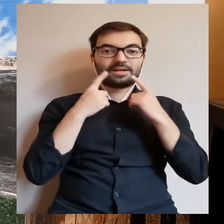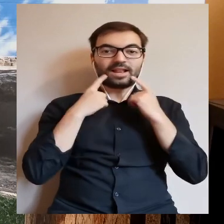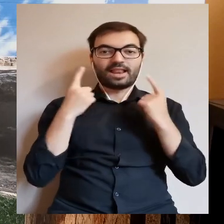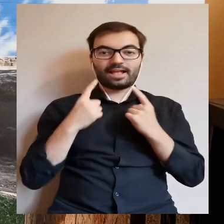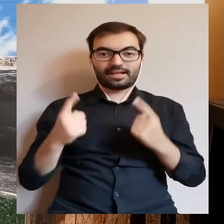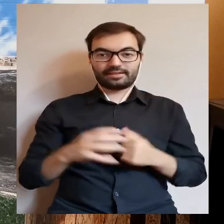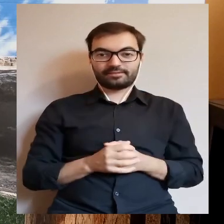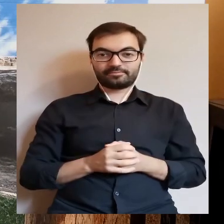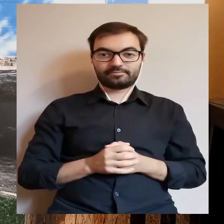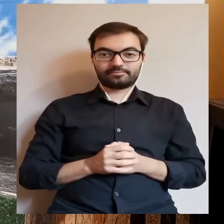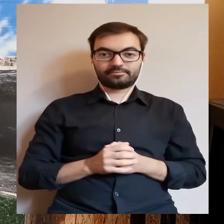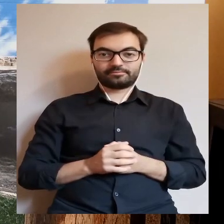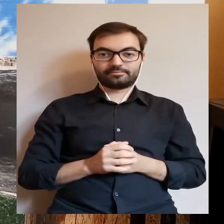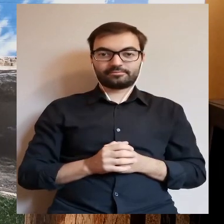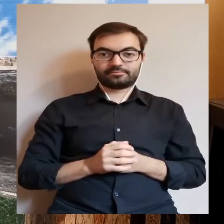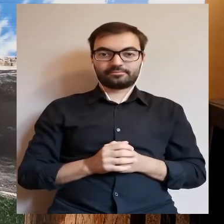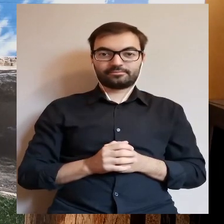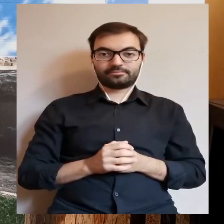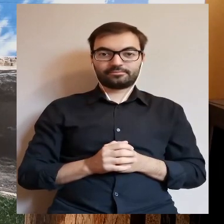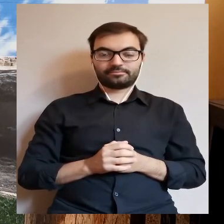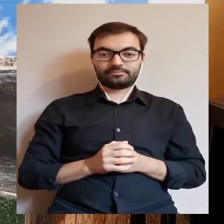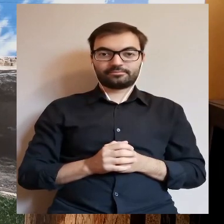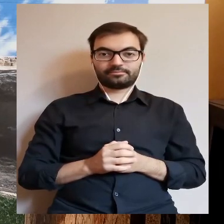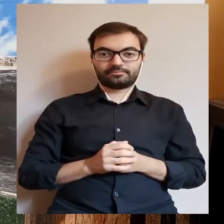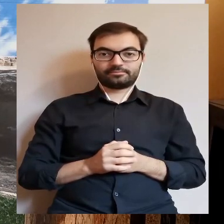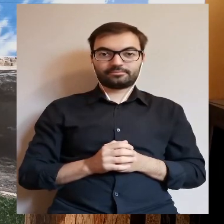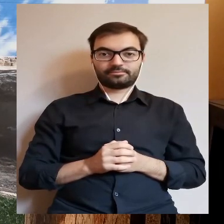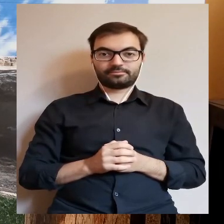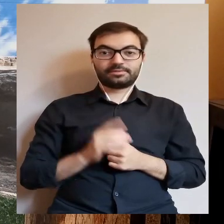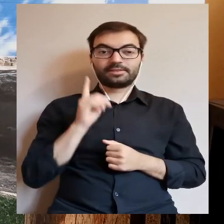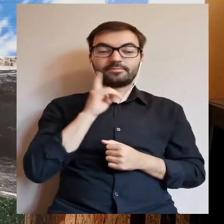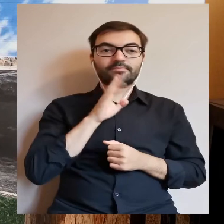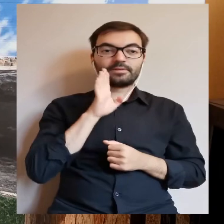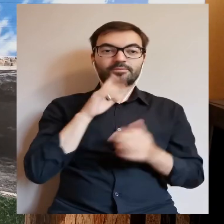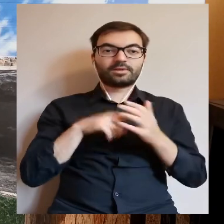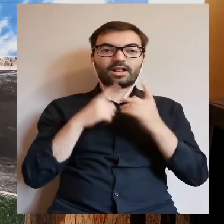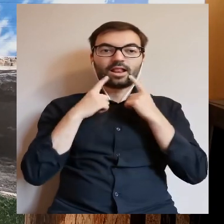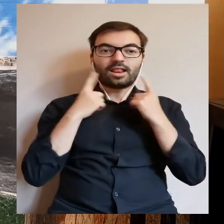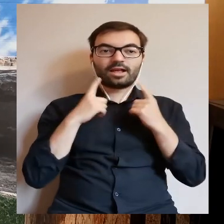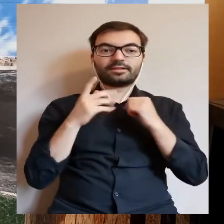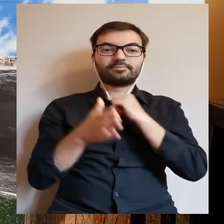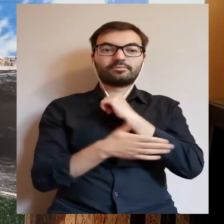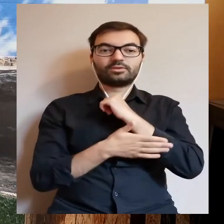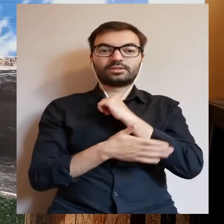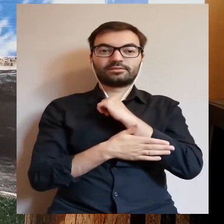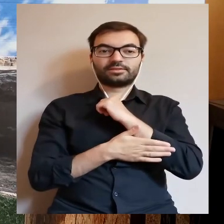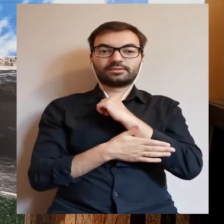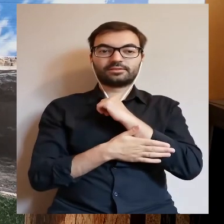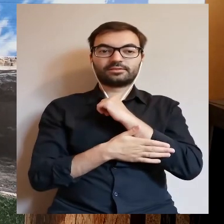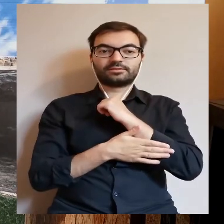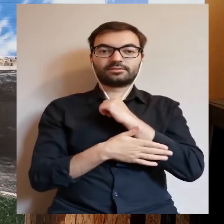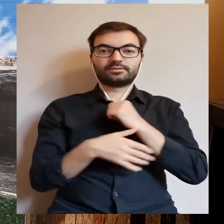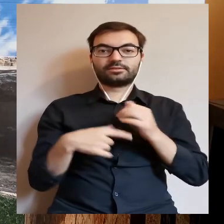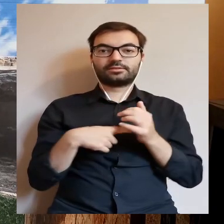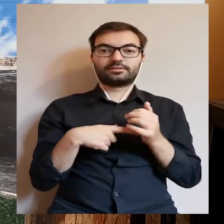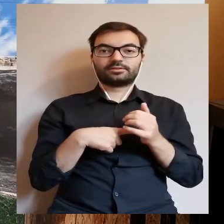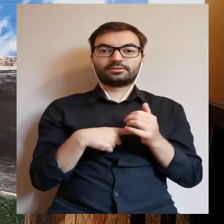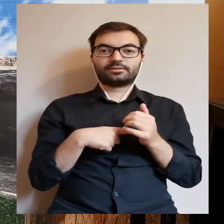związana z Gostyninem. I również ona prawdopodobnie oparta była na